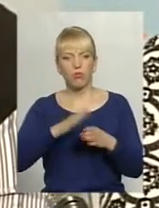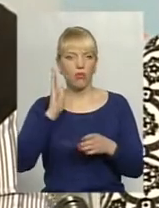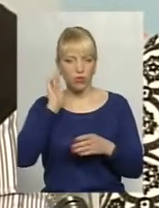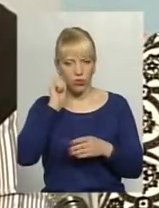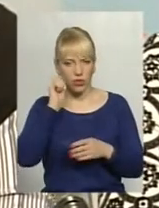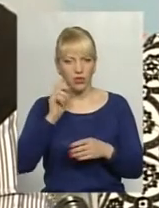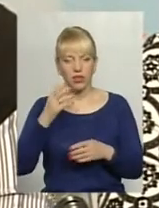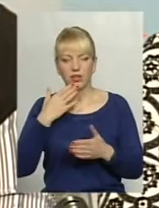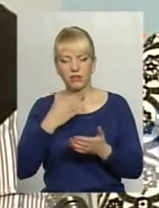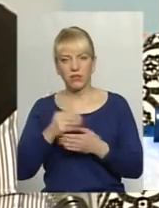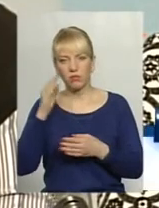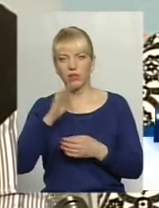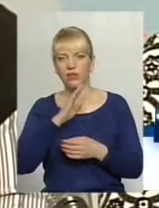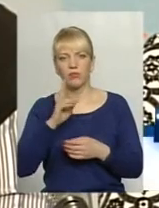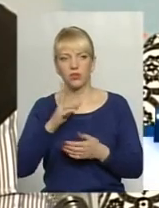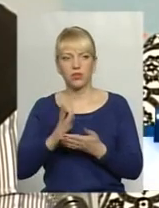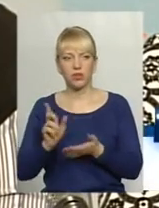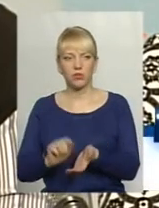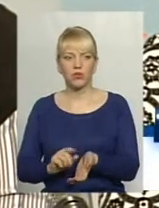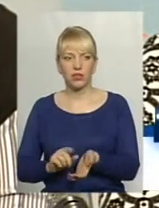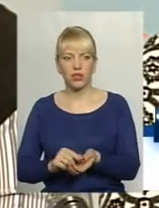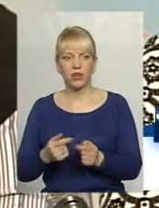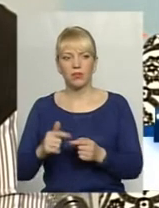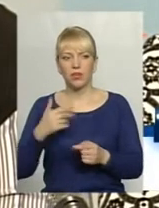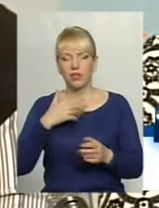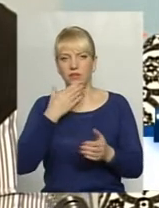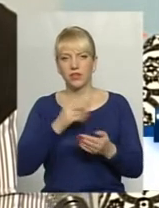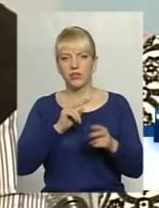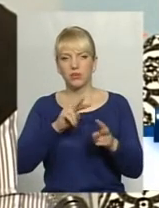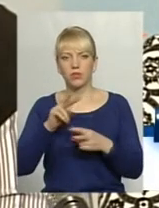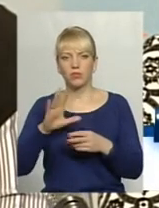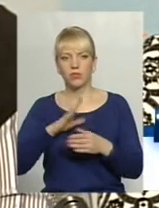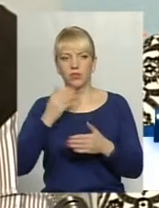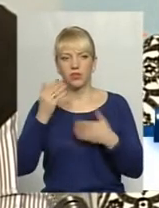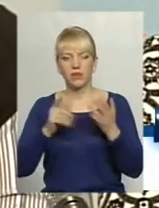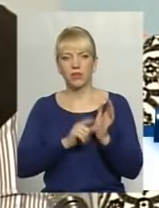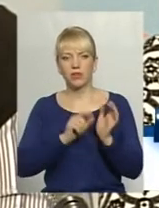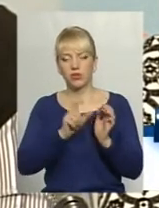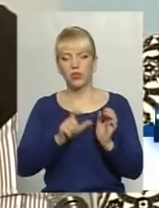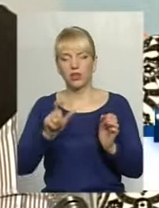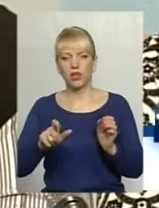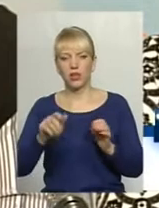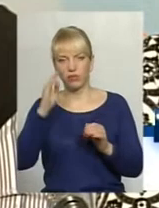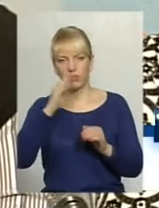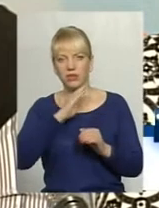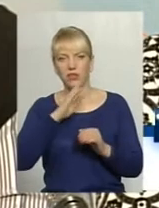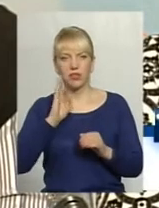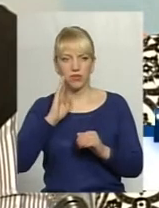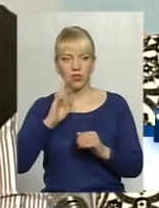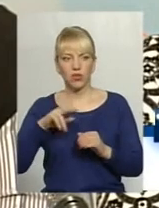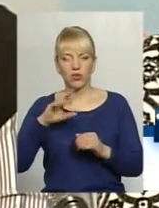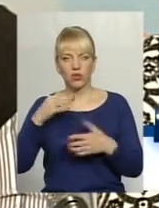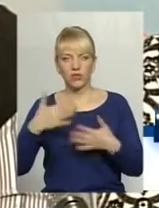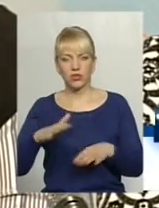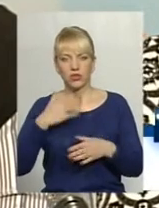вже є. І з власних спостережень в нас були звернення пенсіонерів, батьків до